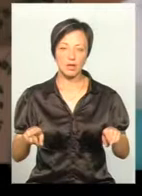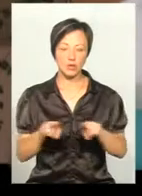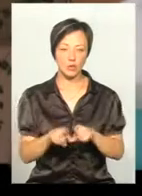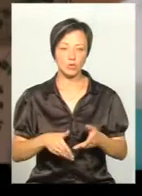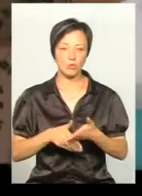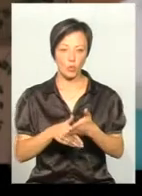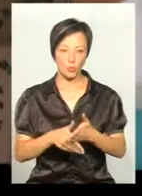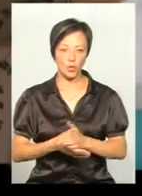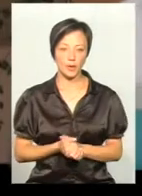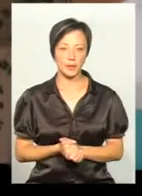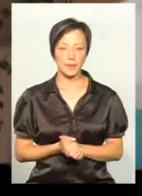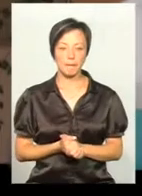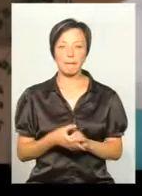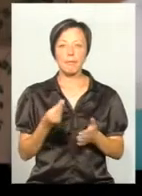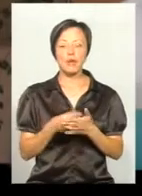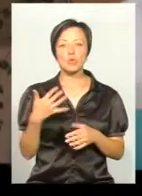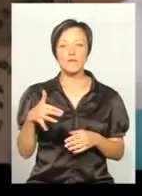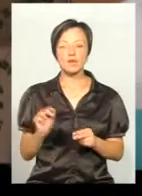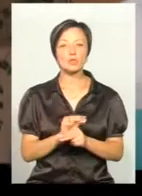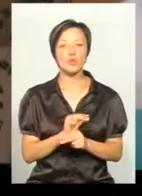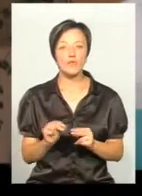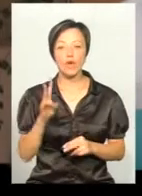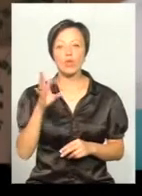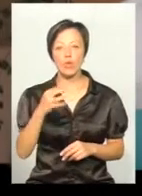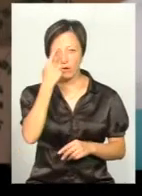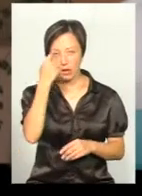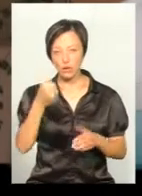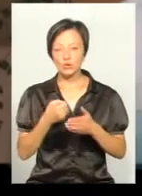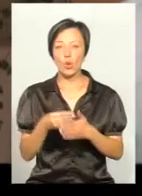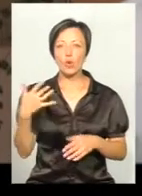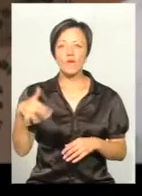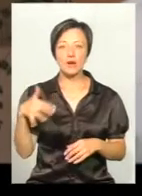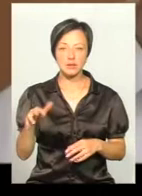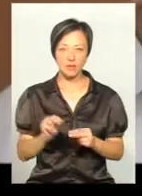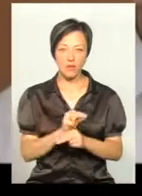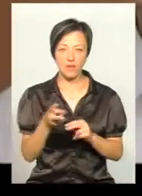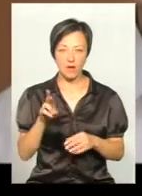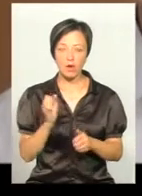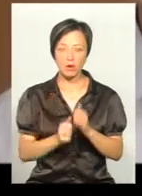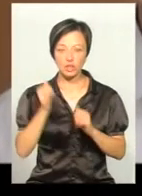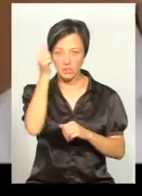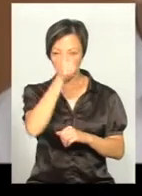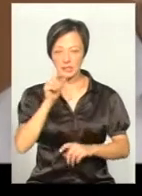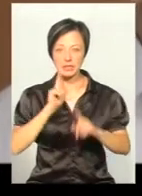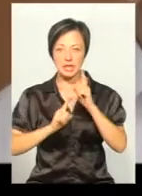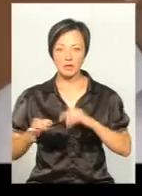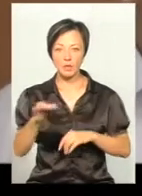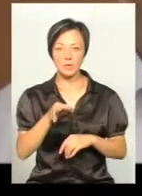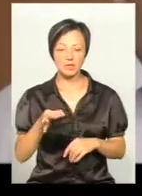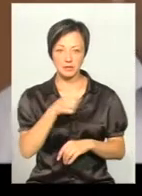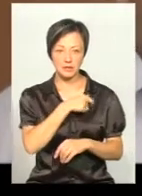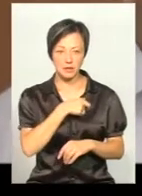допомоги на дороговартісне лікування. Але я підкреслюю, дороговартісне лікування. Кожен рік на сесії обласної ради